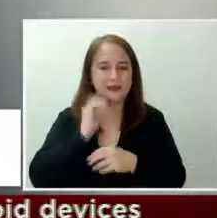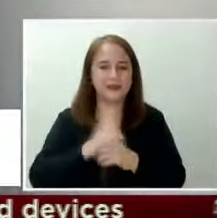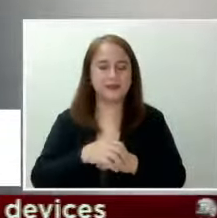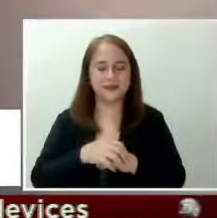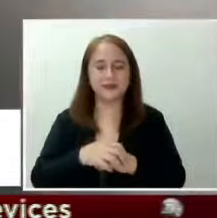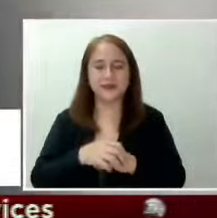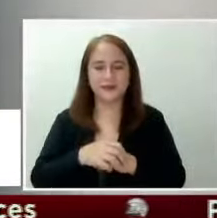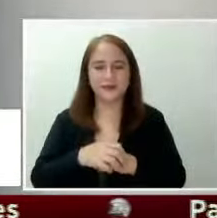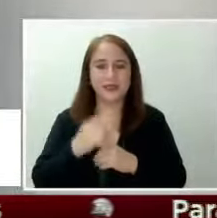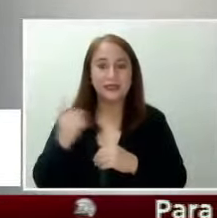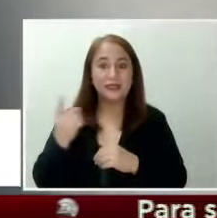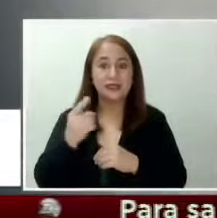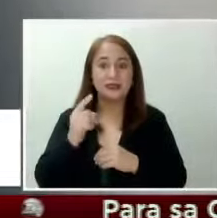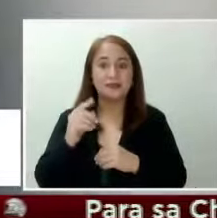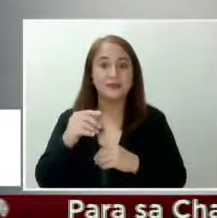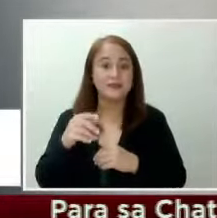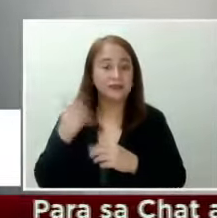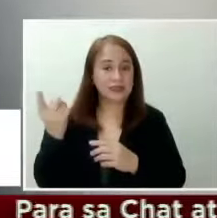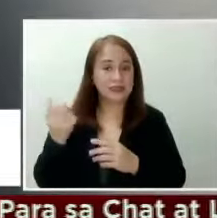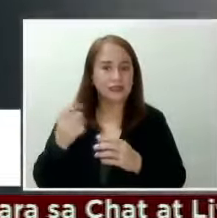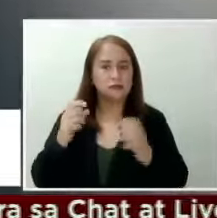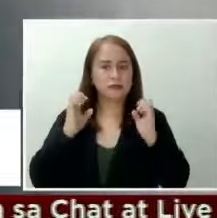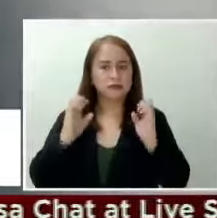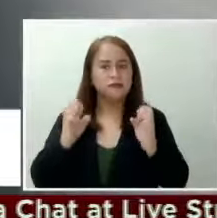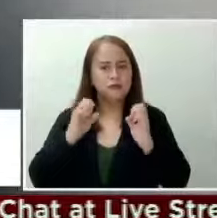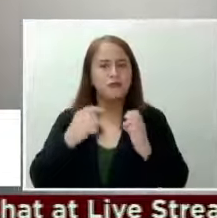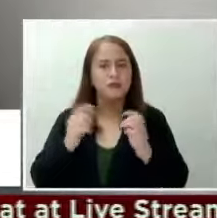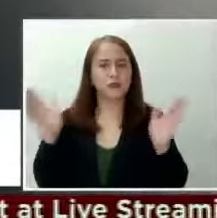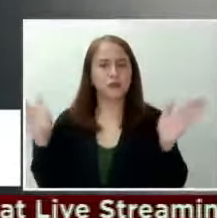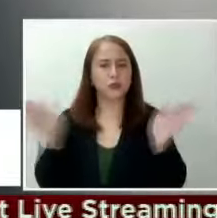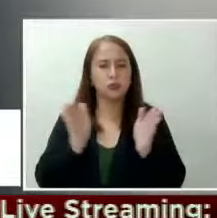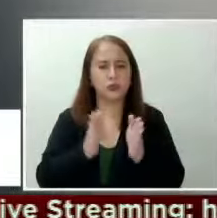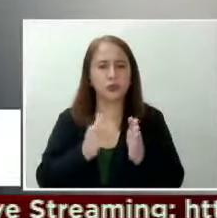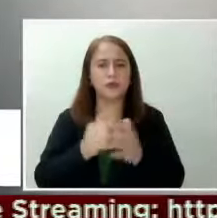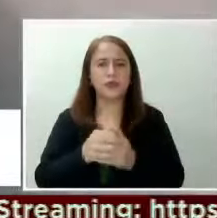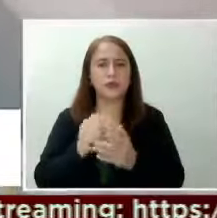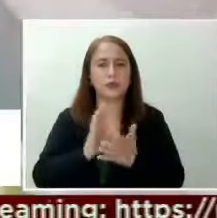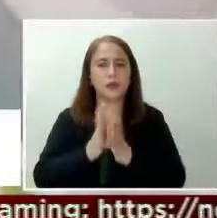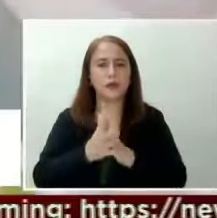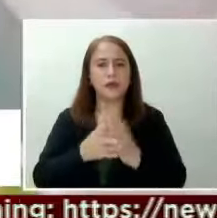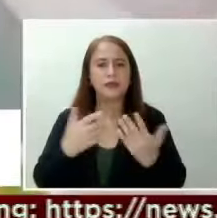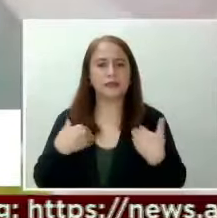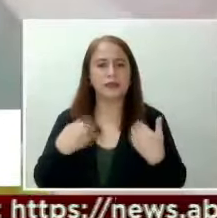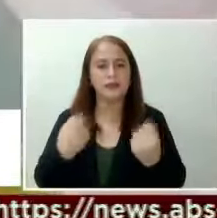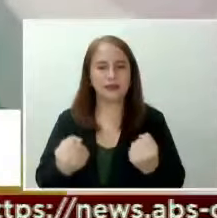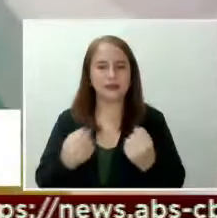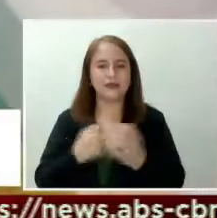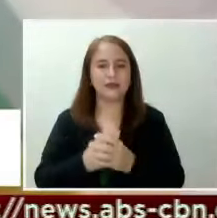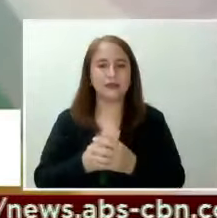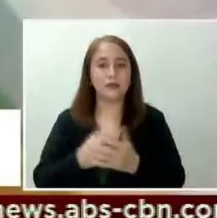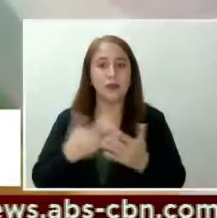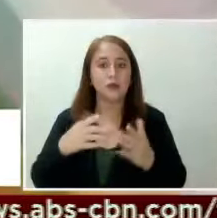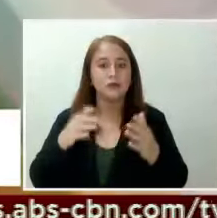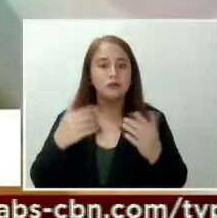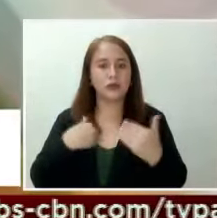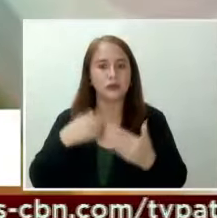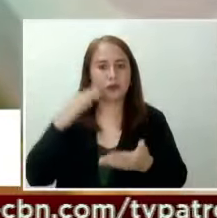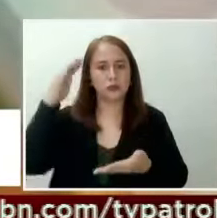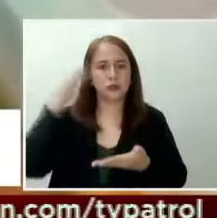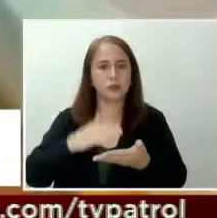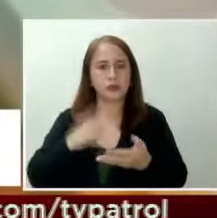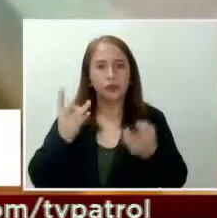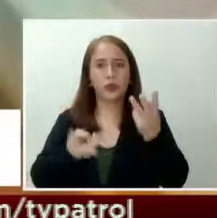Tinutodo ni Momshi Carla ang pagpapapayat para sa goal niyang mas maging fit and healthy. Malaki na ang nabawa sa timbang ni Carla.